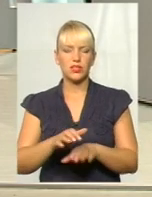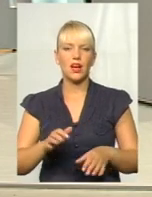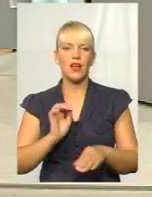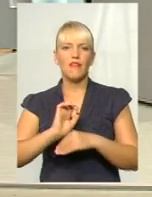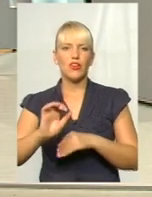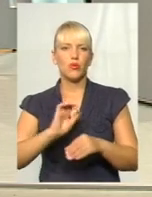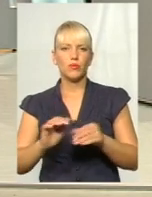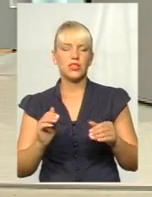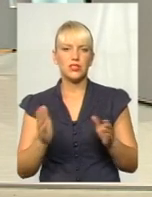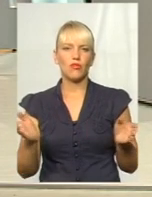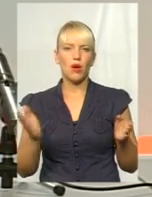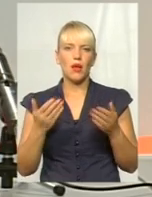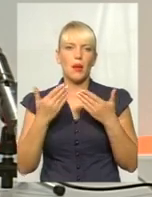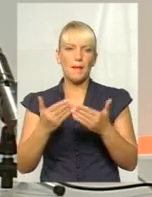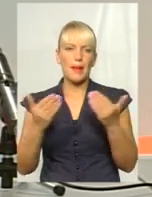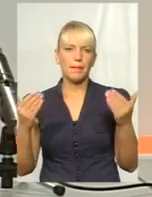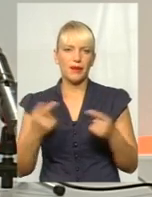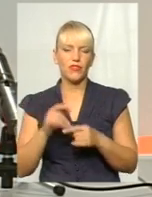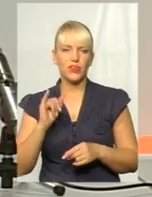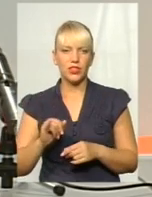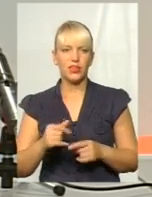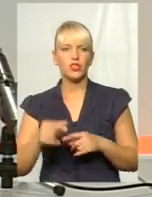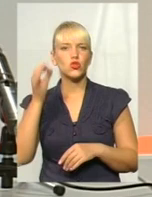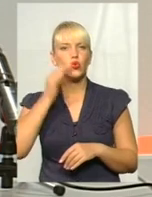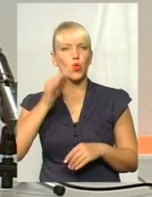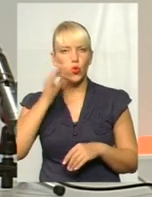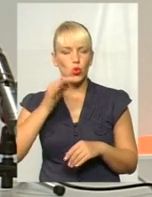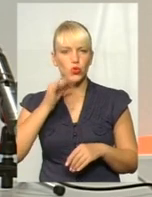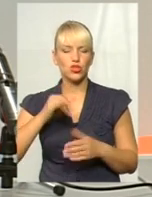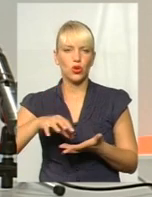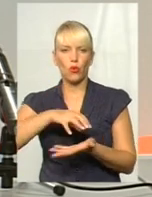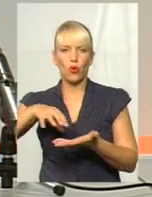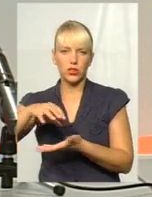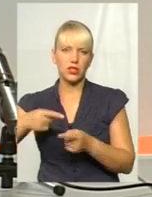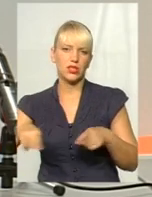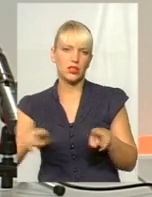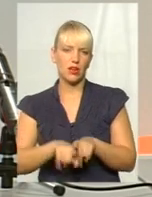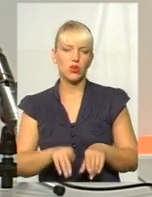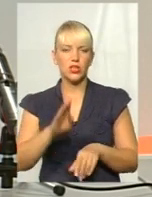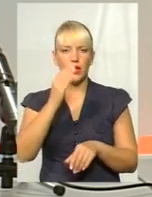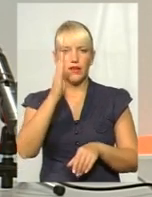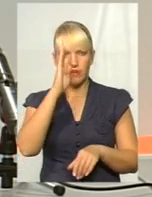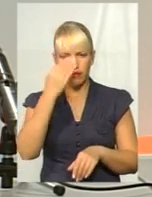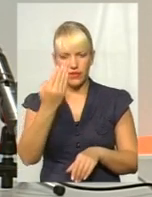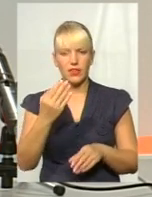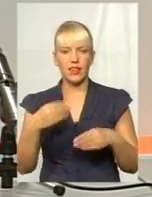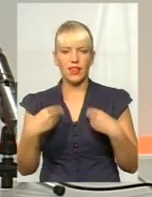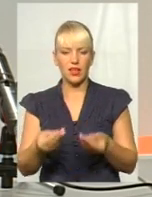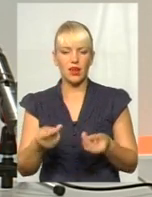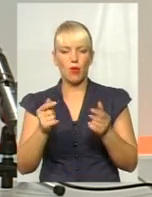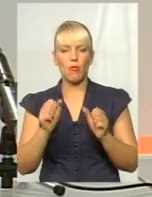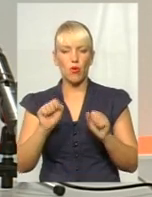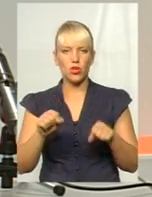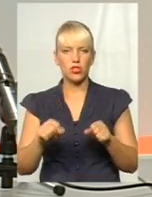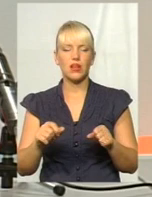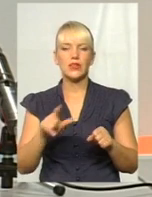харчових продуктів, в сфері в основному солодощі і кондитерка. Також він надає можливість, звичайно, за спільної згоди з